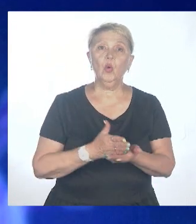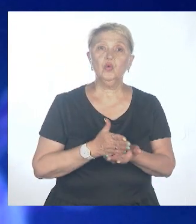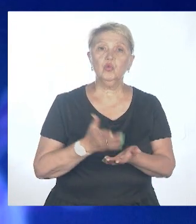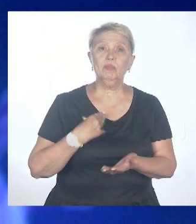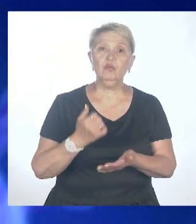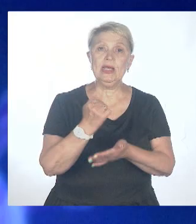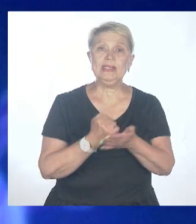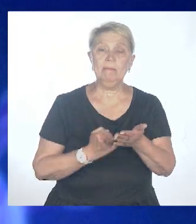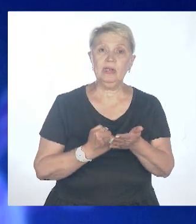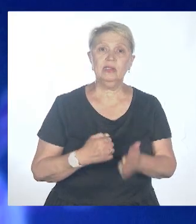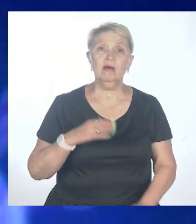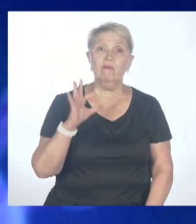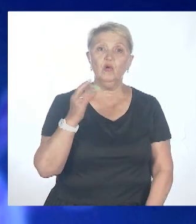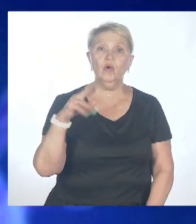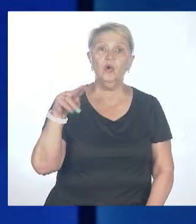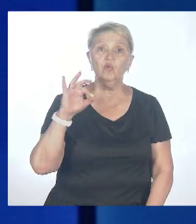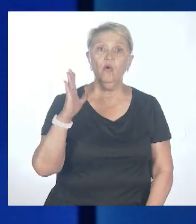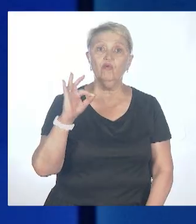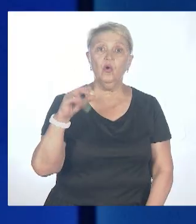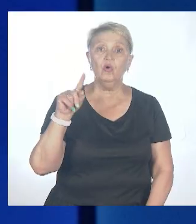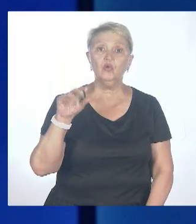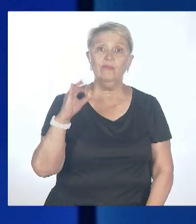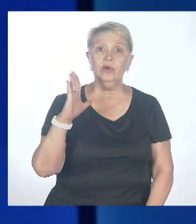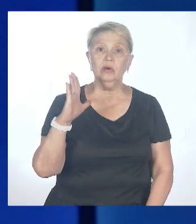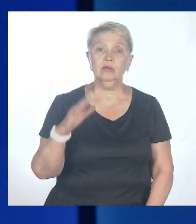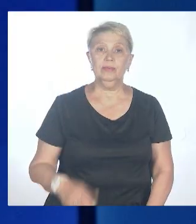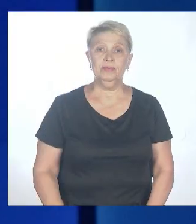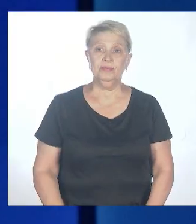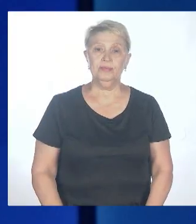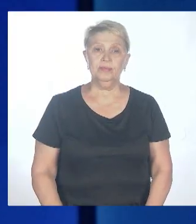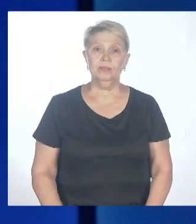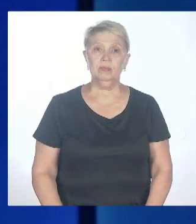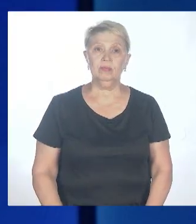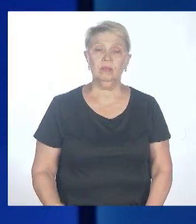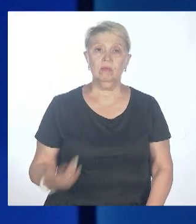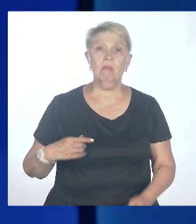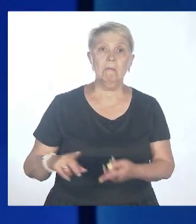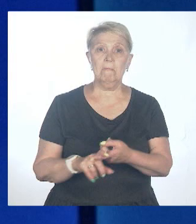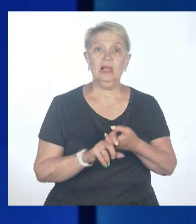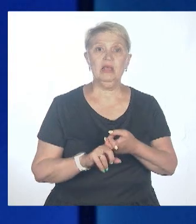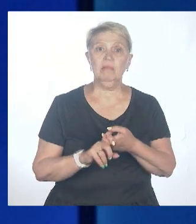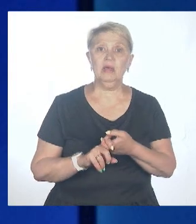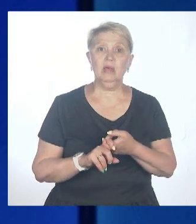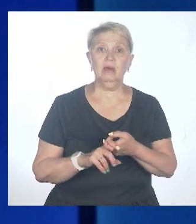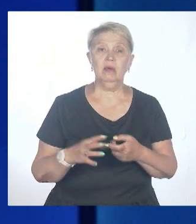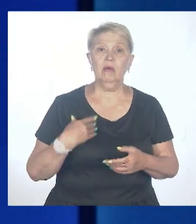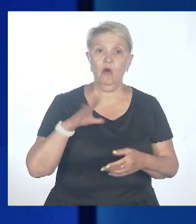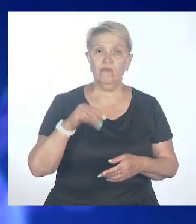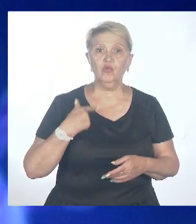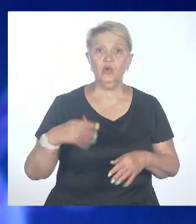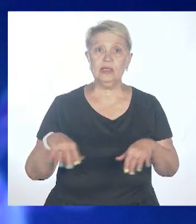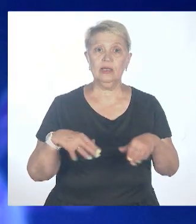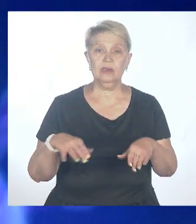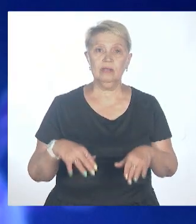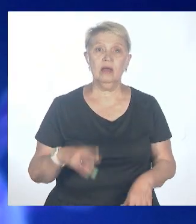Алексей Водовозов. Алексей, здравствуйте. Да, приветствую. Ну, итак, пандемия. Все? Расслабляемся? Как видите,